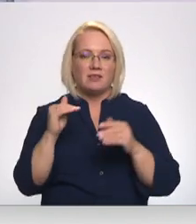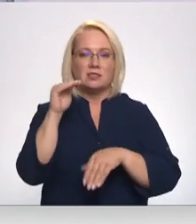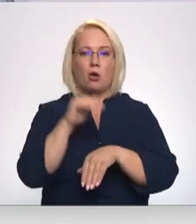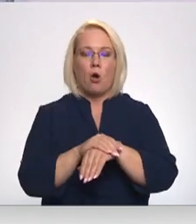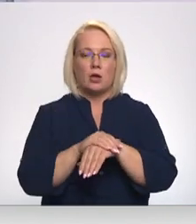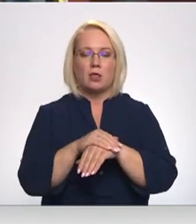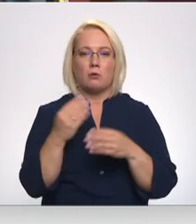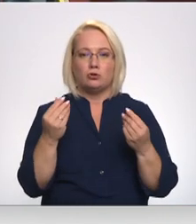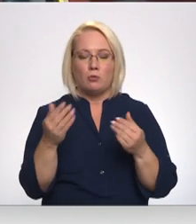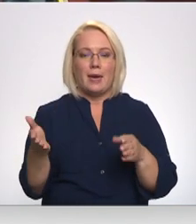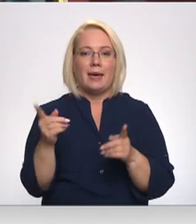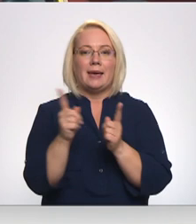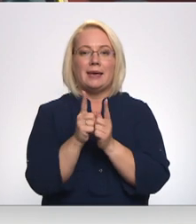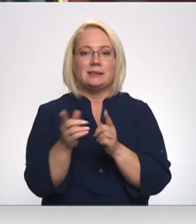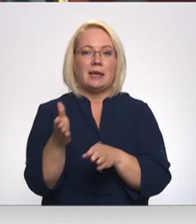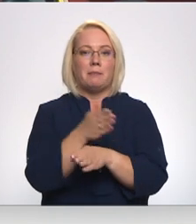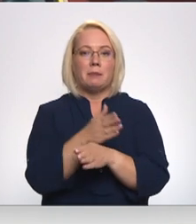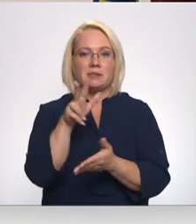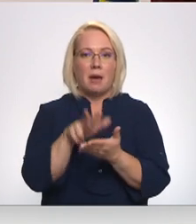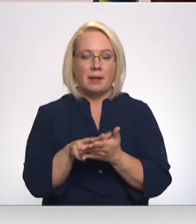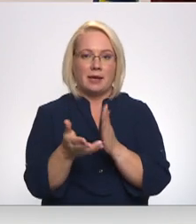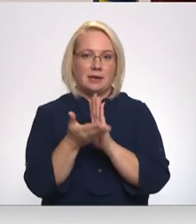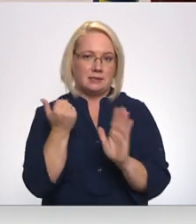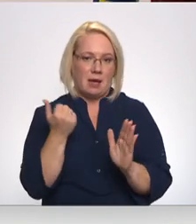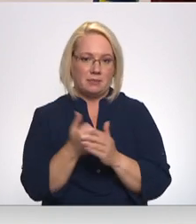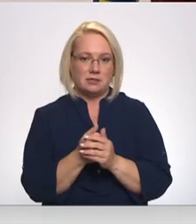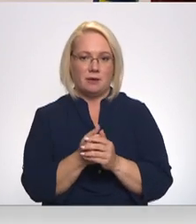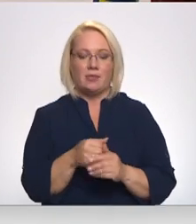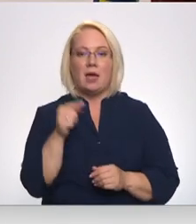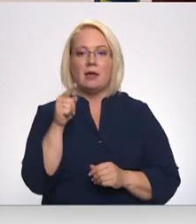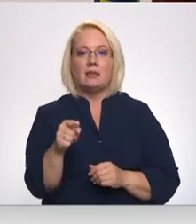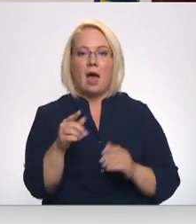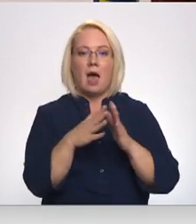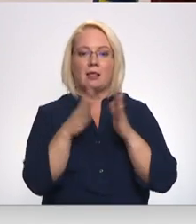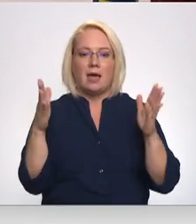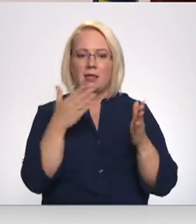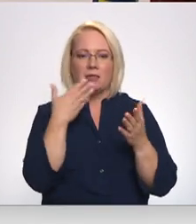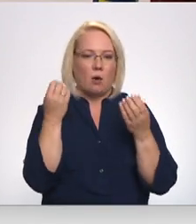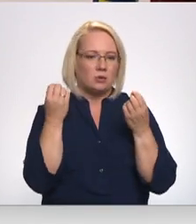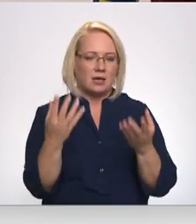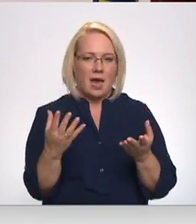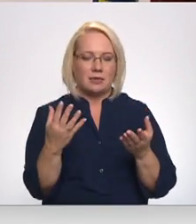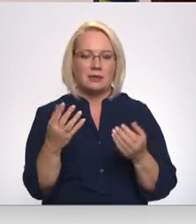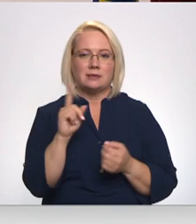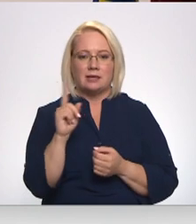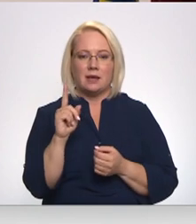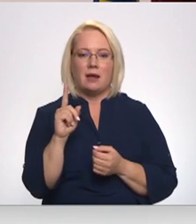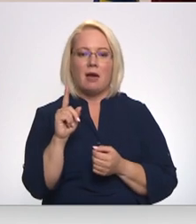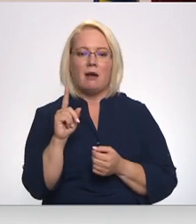sumām īspirmstā apstiprināšanas tika izņemts. Tā lielā neskaidrība ir tā, cik šie